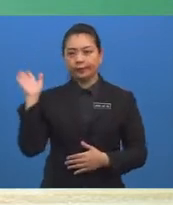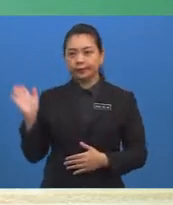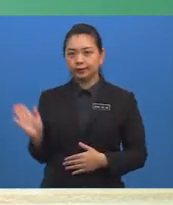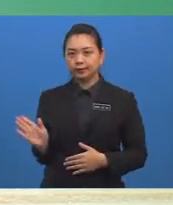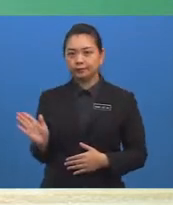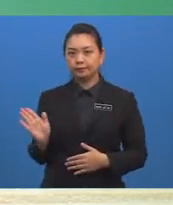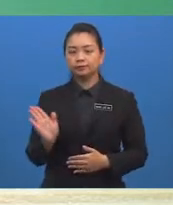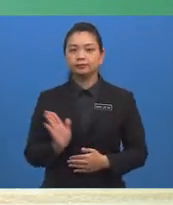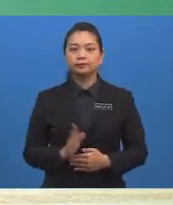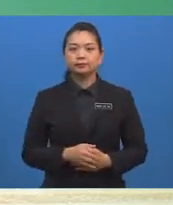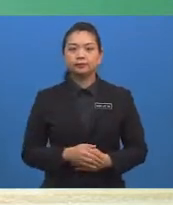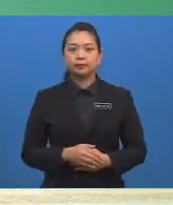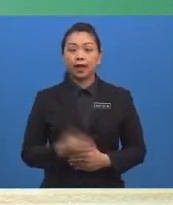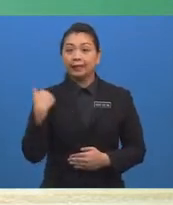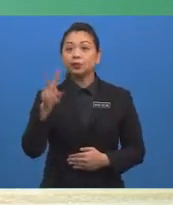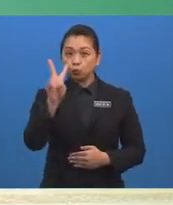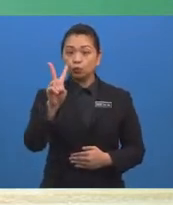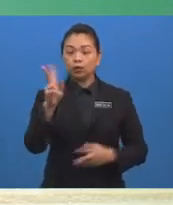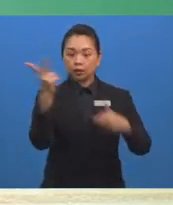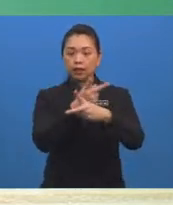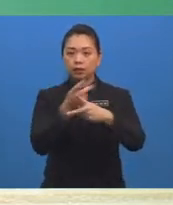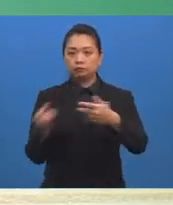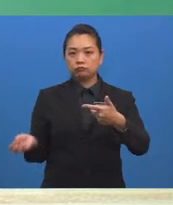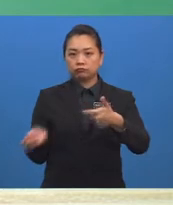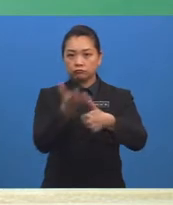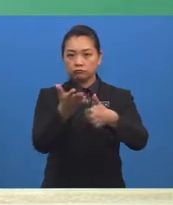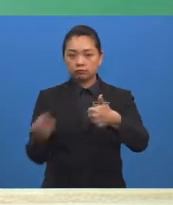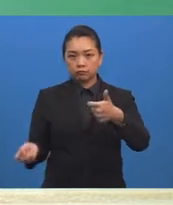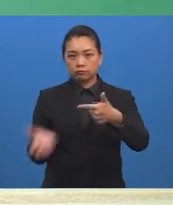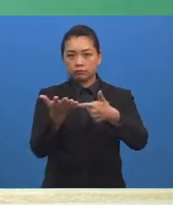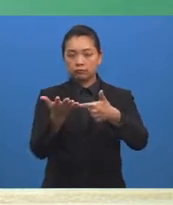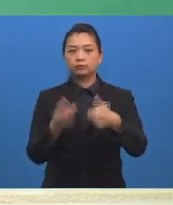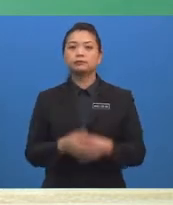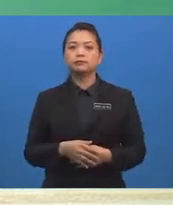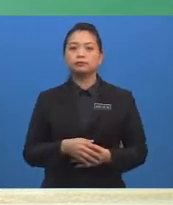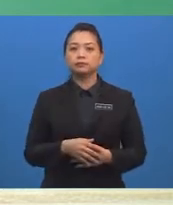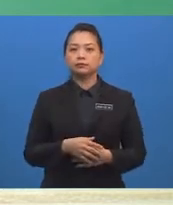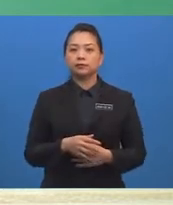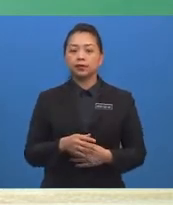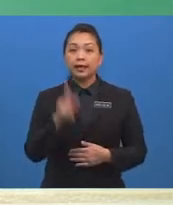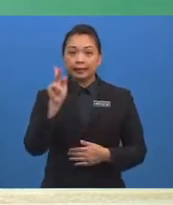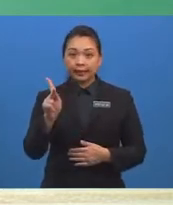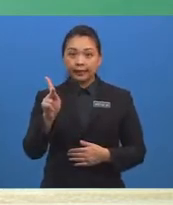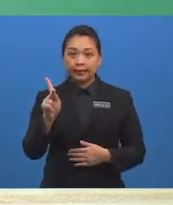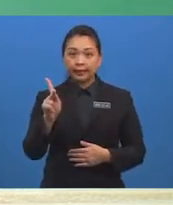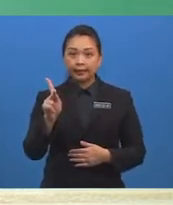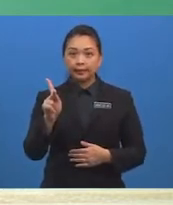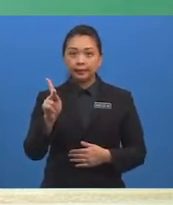terlibat apabila dadu di lambung sebanyak dua kali ialah K, K K, K